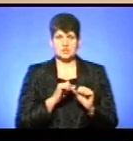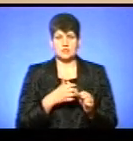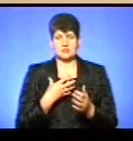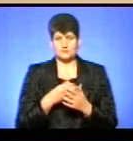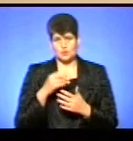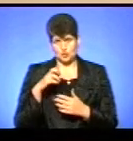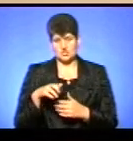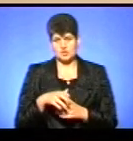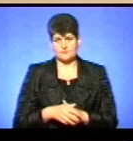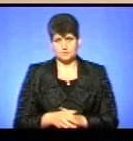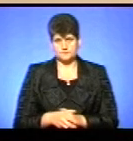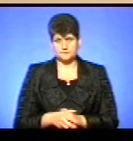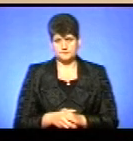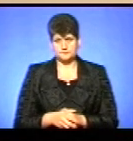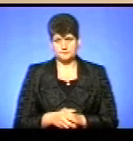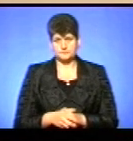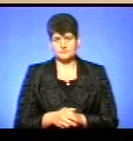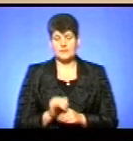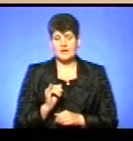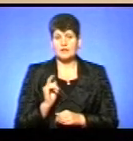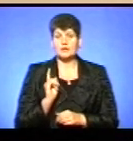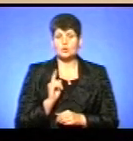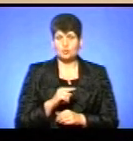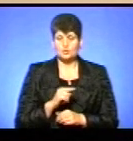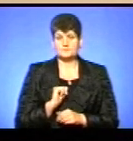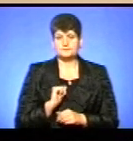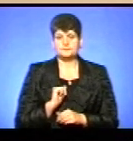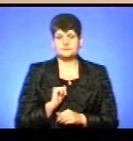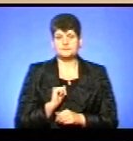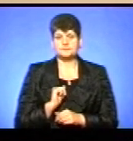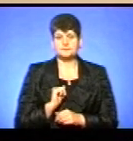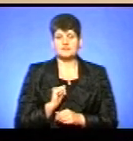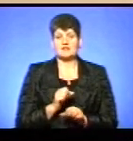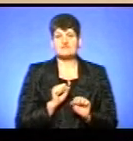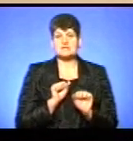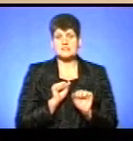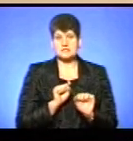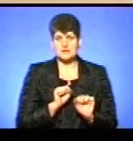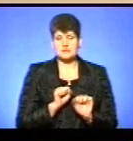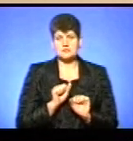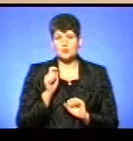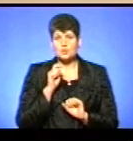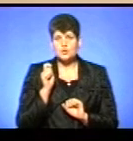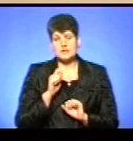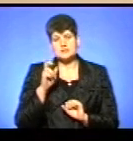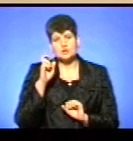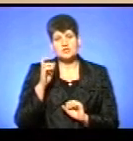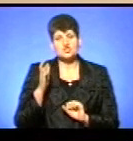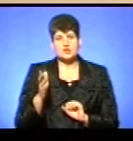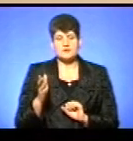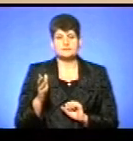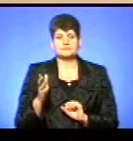державу. І тому в захисті української держави